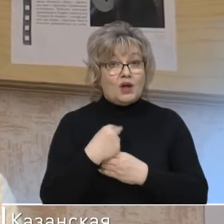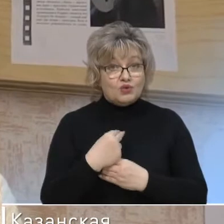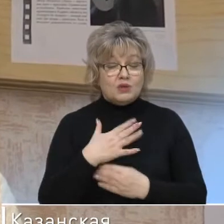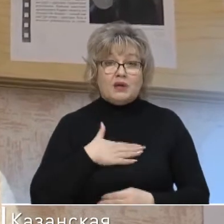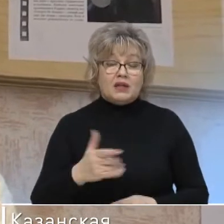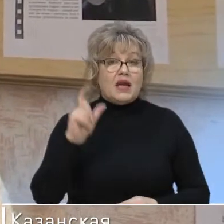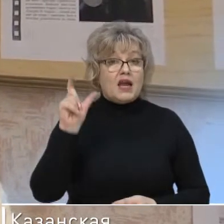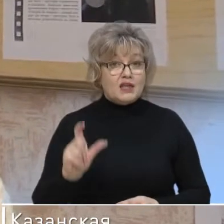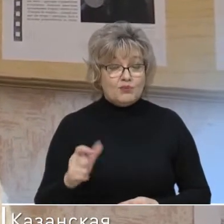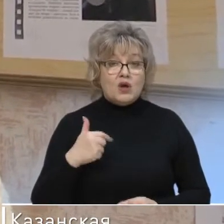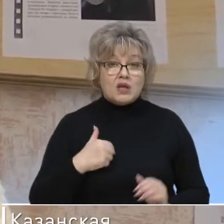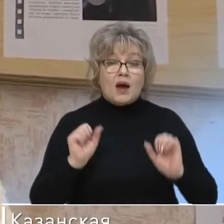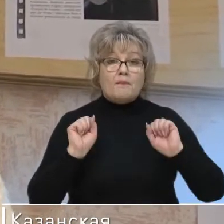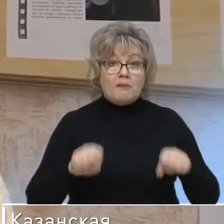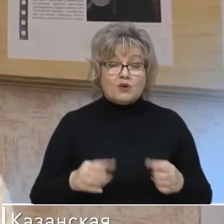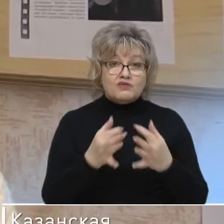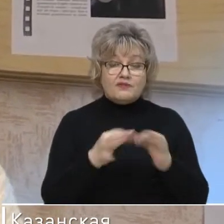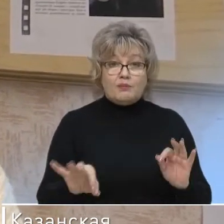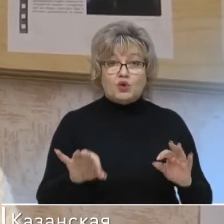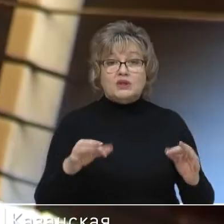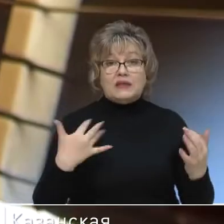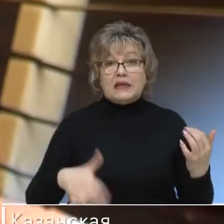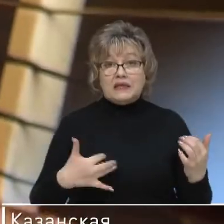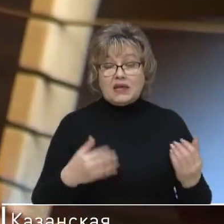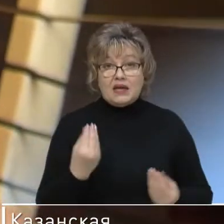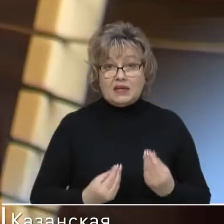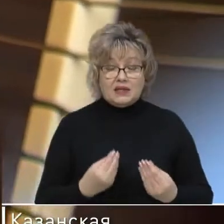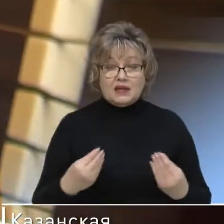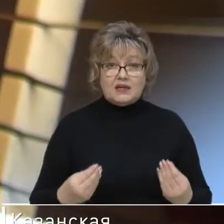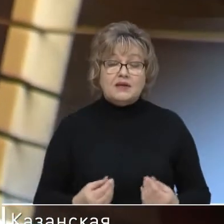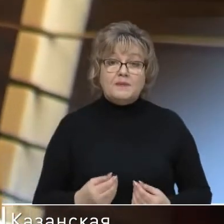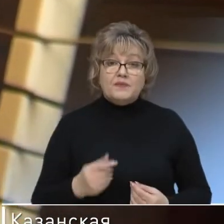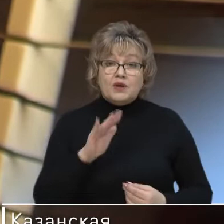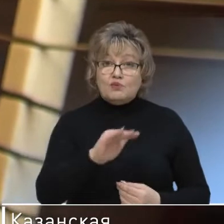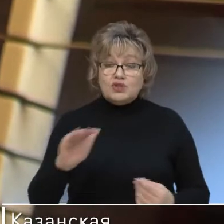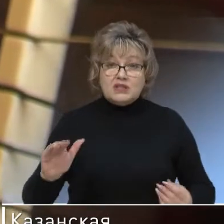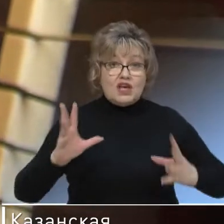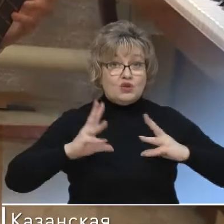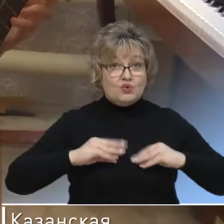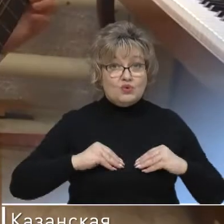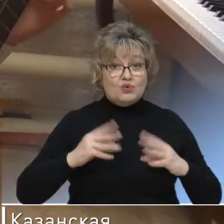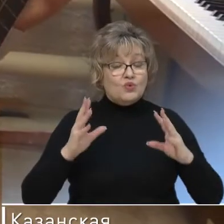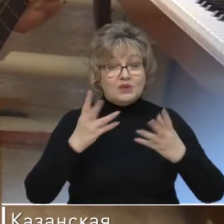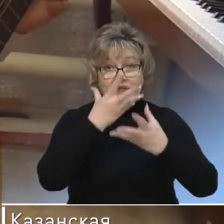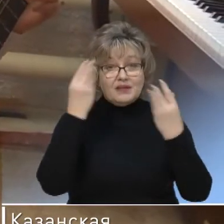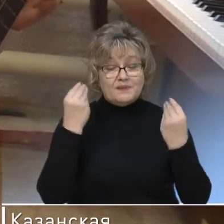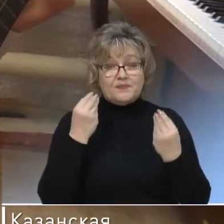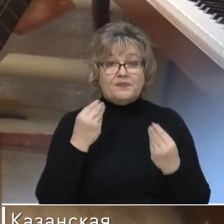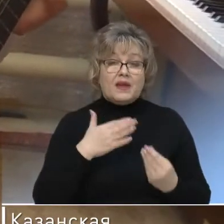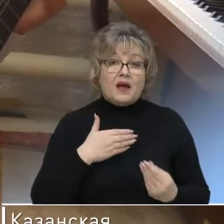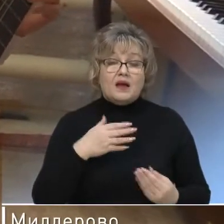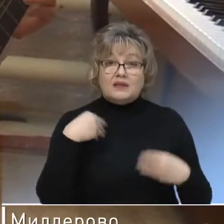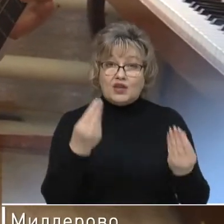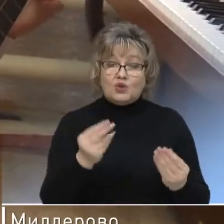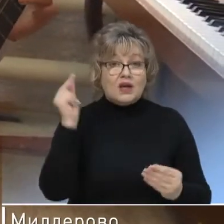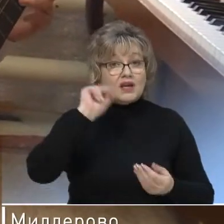Благодаря ему я могу свободно играть на гитаре. Чтобы у детей не угасал интерес к игре, музыкант порой отходит от программы и